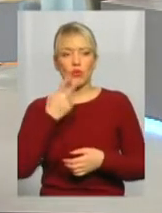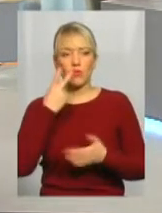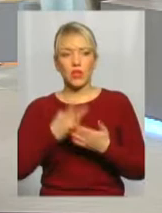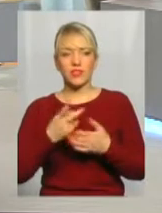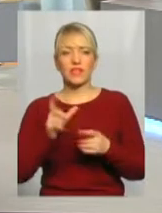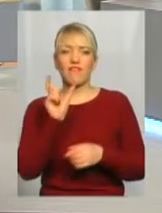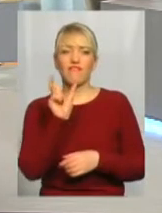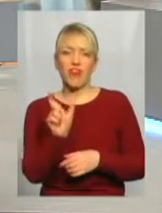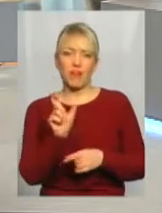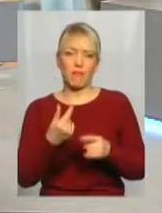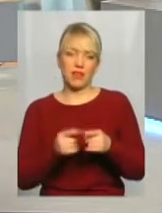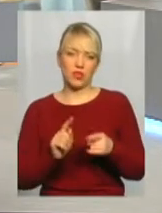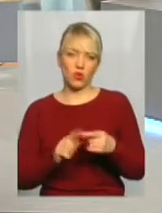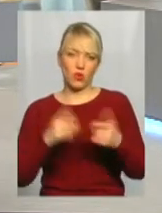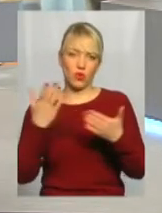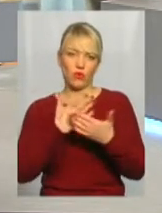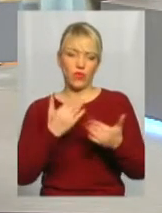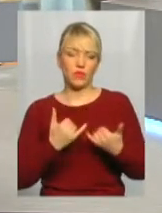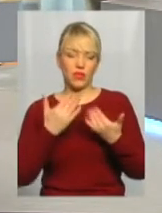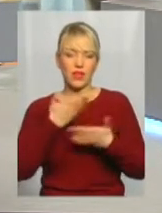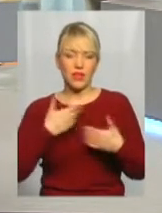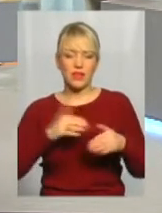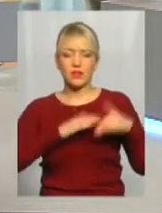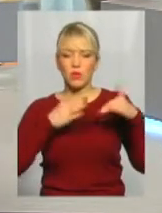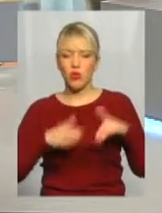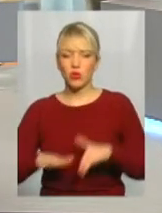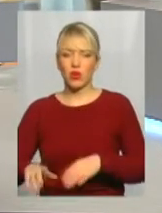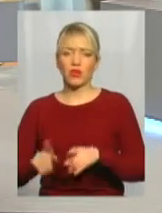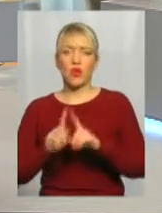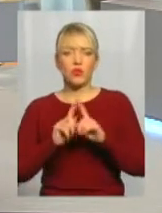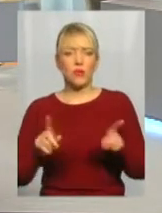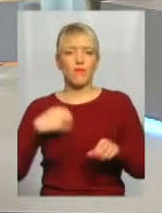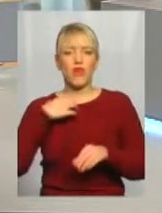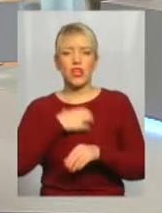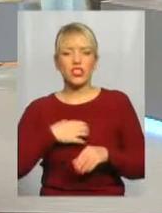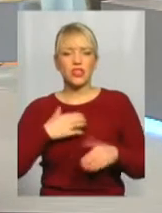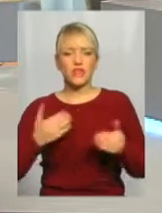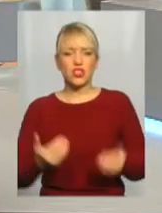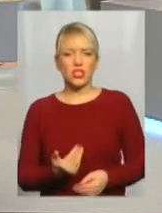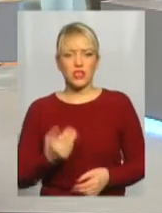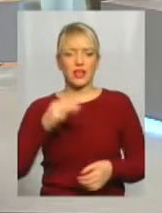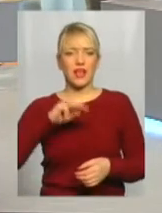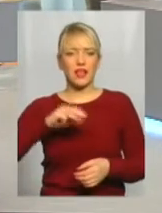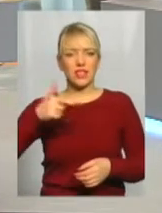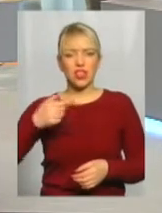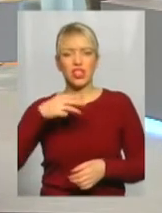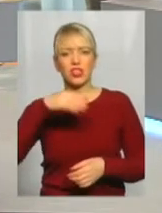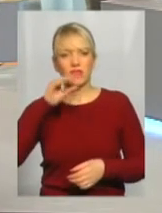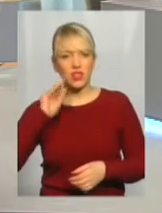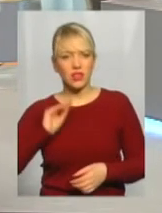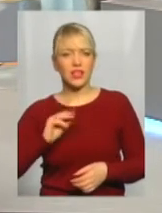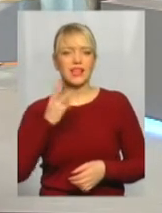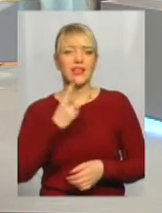тому що для нас, Подолян, особливо важливий період цей життя Тараса. 32-річним він був на поділля десь тиждень, так?